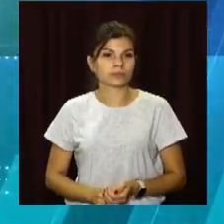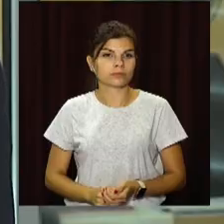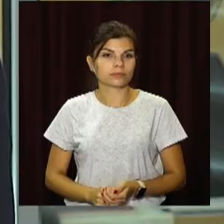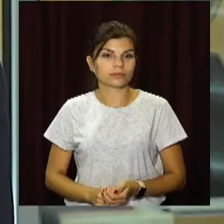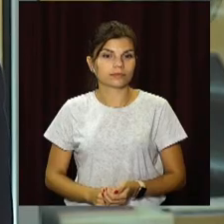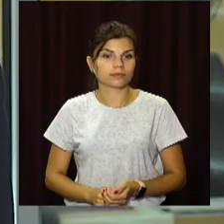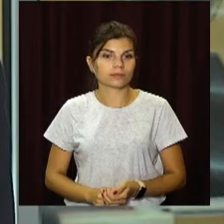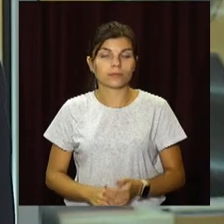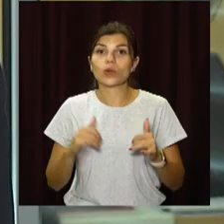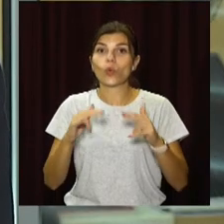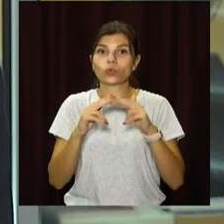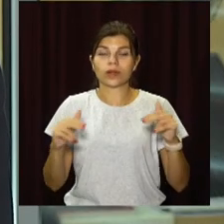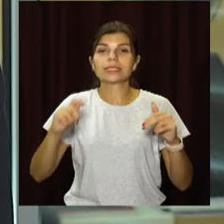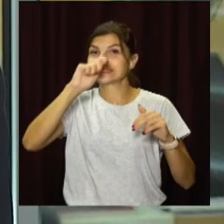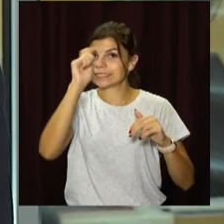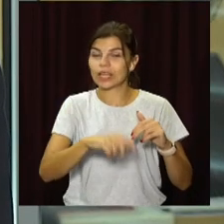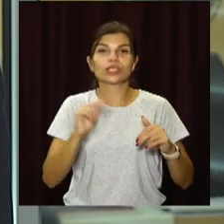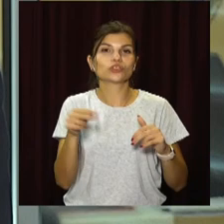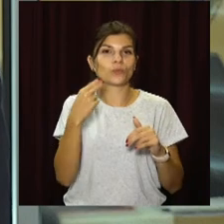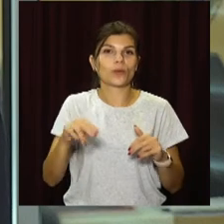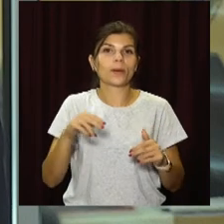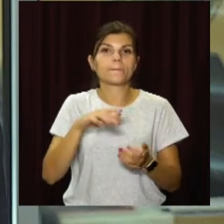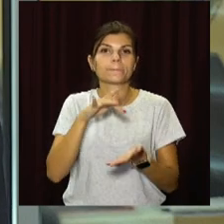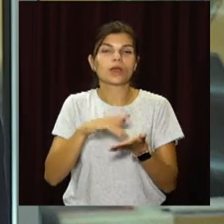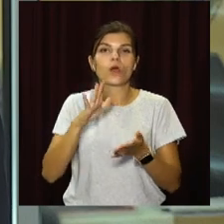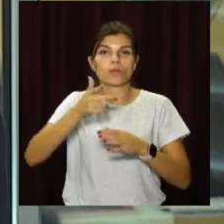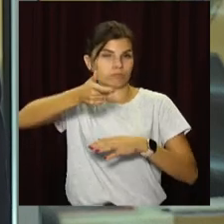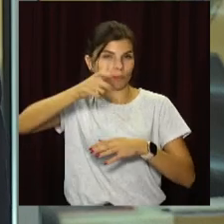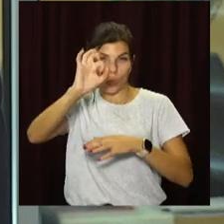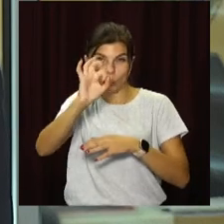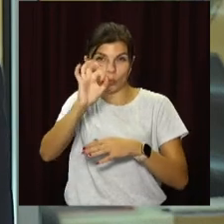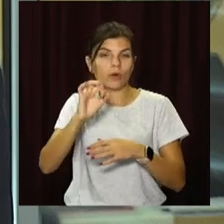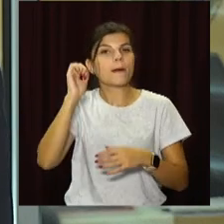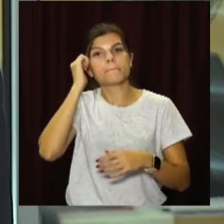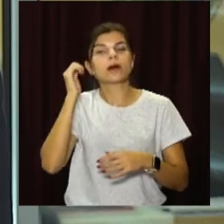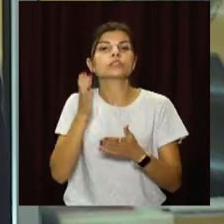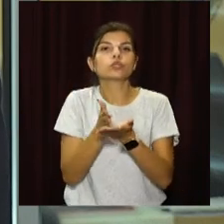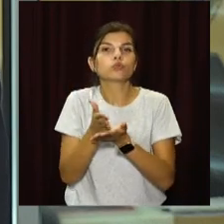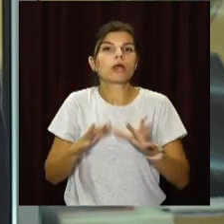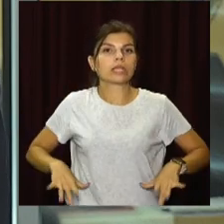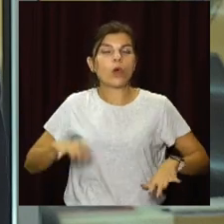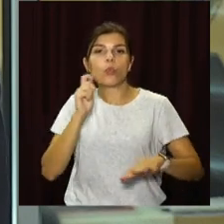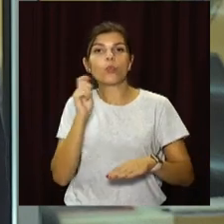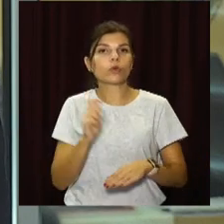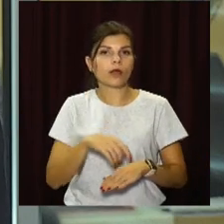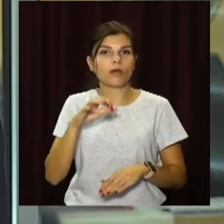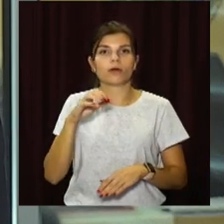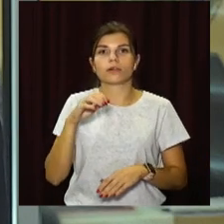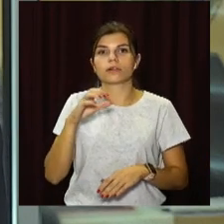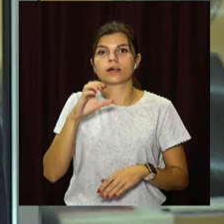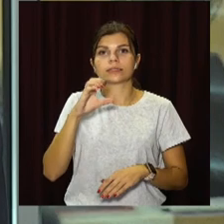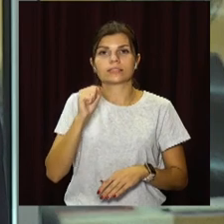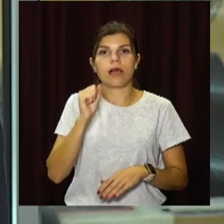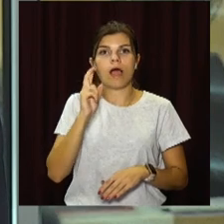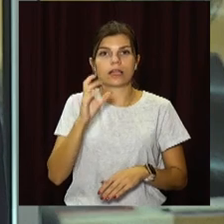У Дніпрі стартував чемпіонат міста з кульової стрільби пандіті заслуженого тренера України Олександра